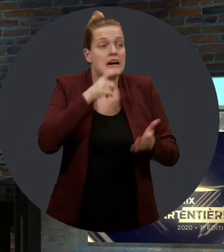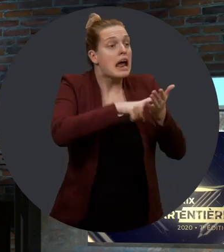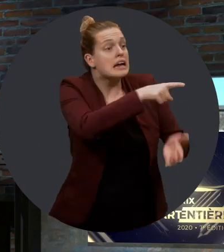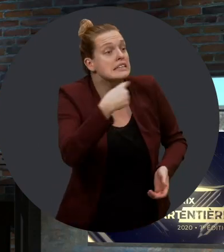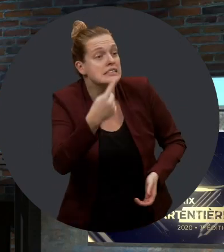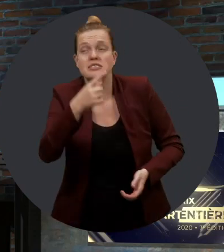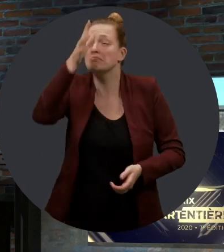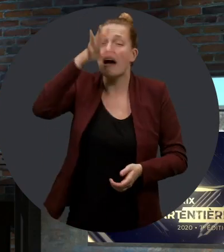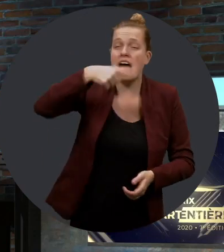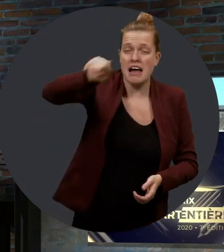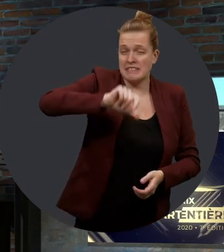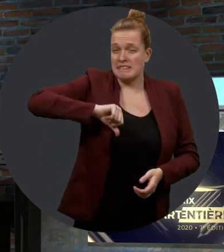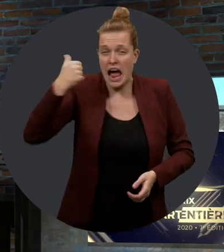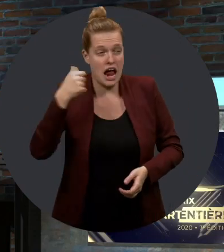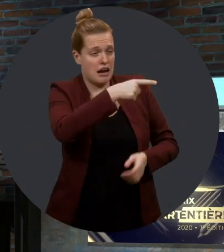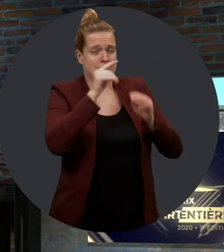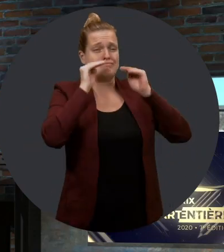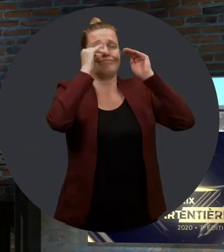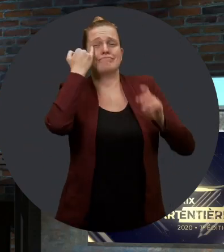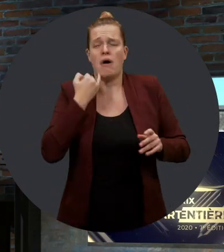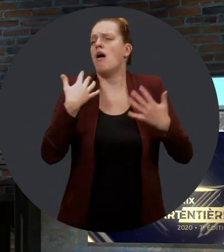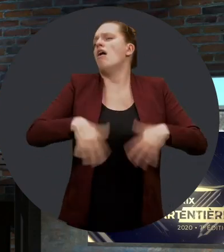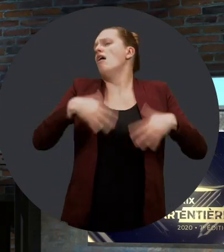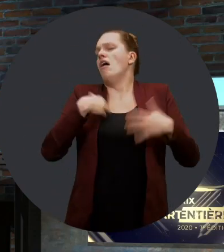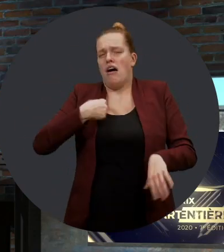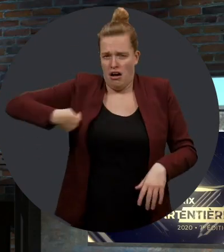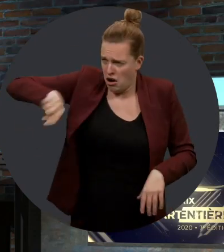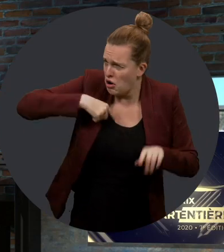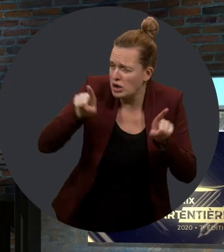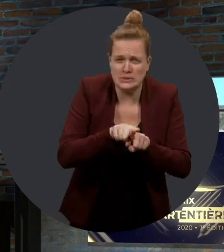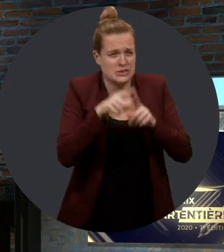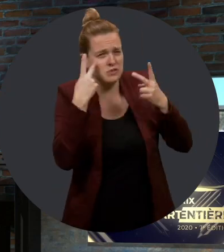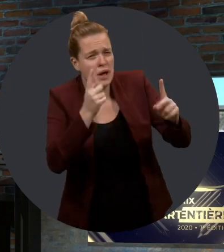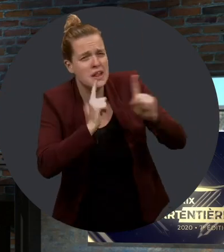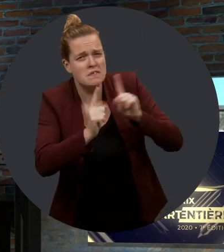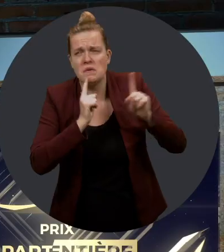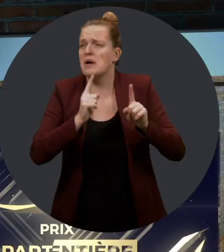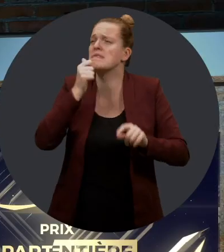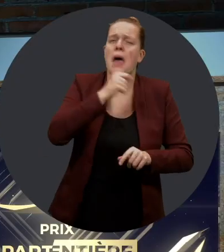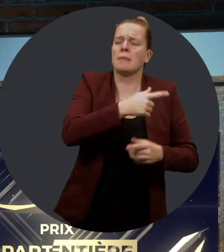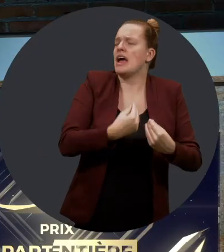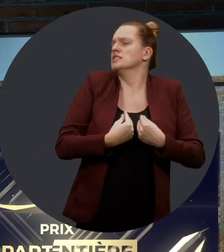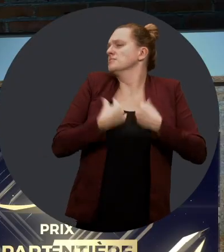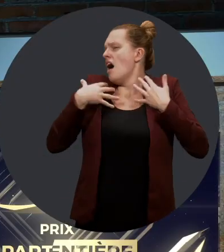elle nous dit que les parents sont tellement fiers, elle a des larmes, puis on en a nous aussi quand on regarde cette entrevue. C'est une femme inspirante.